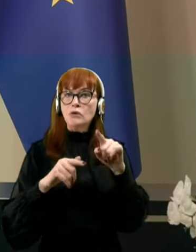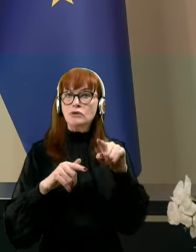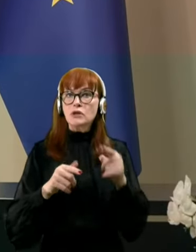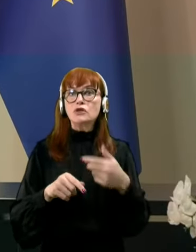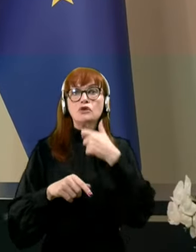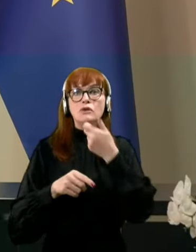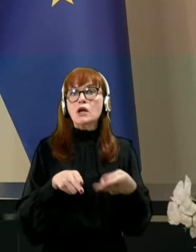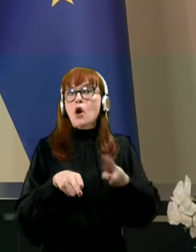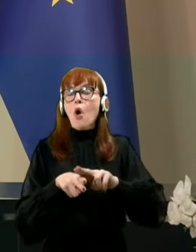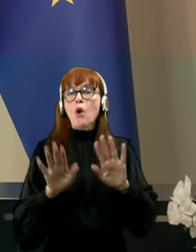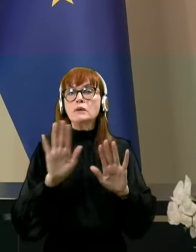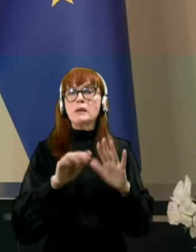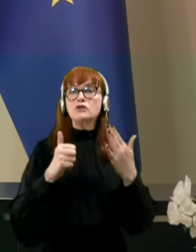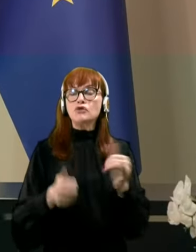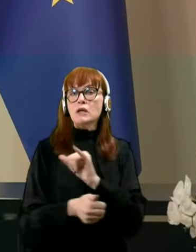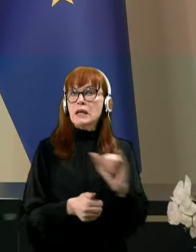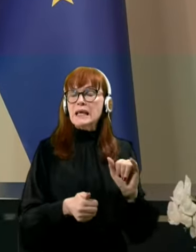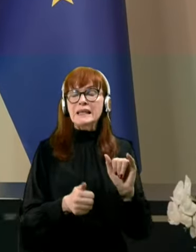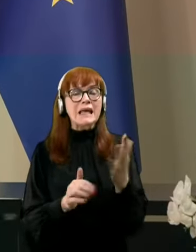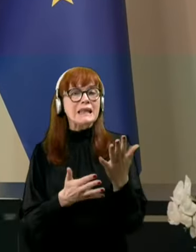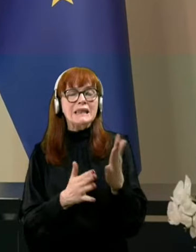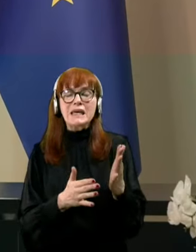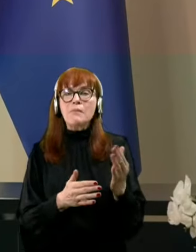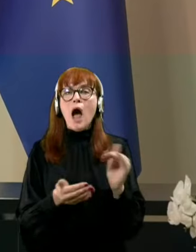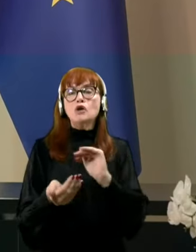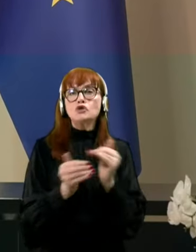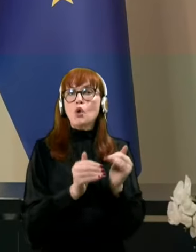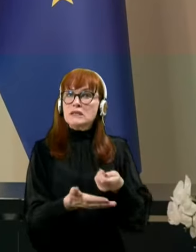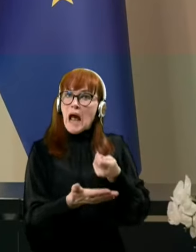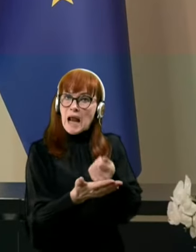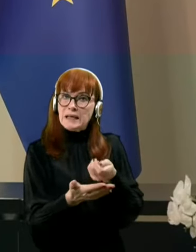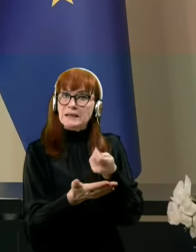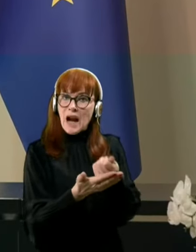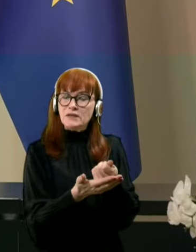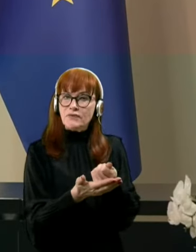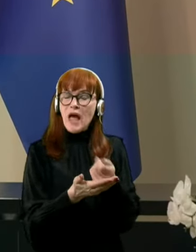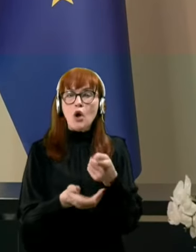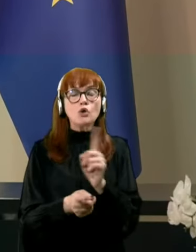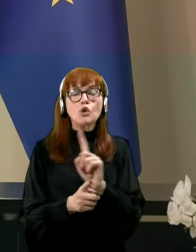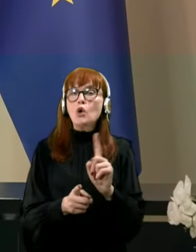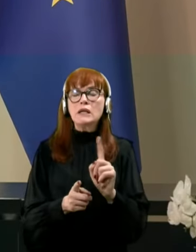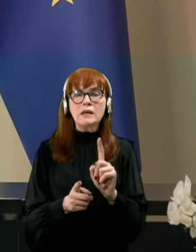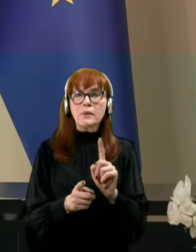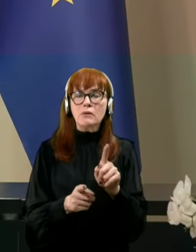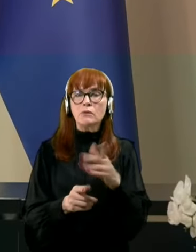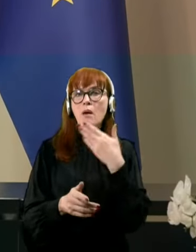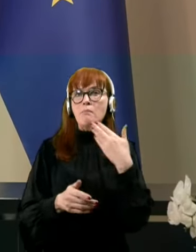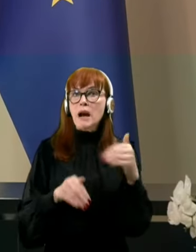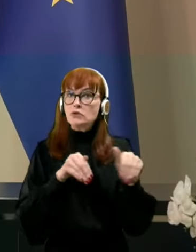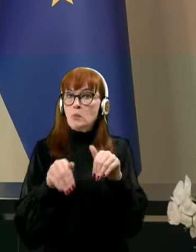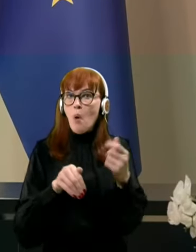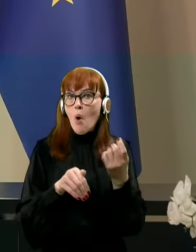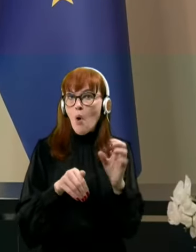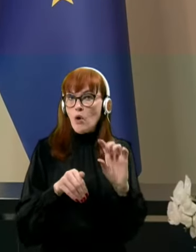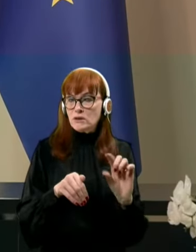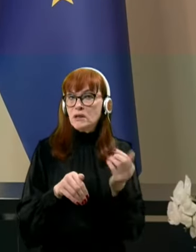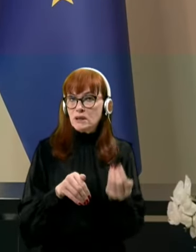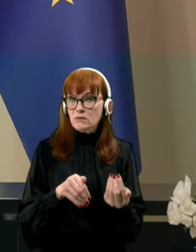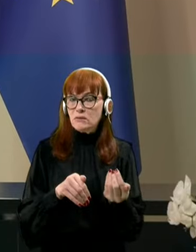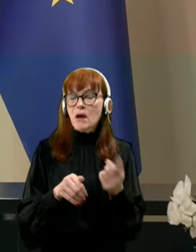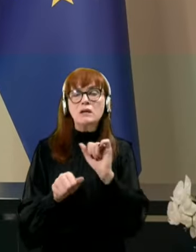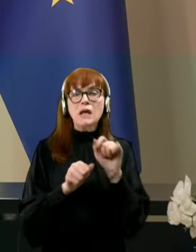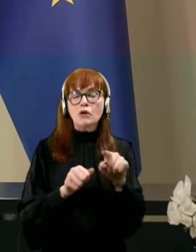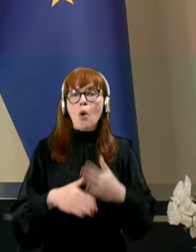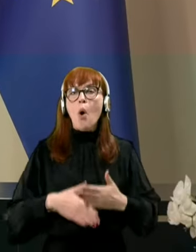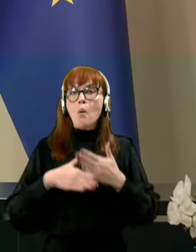starejše od 65 let in nimajo socialnih transferjev, to ni bil in so tudi brez pokojnin, zato je bila